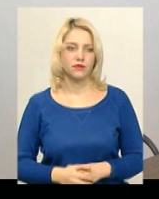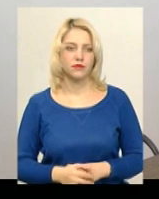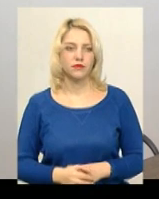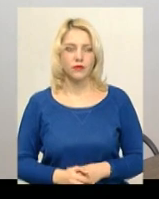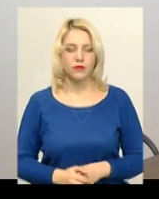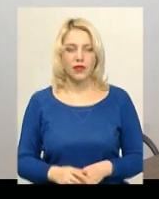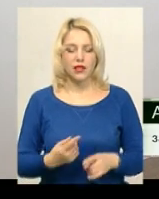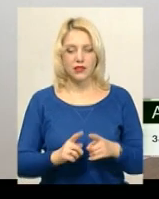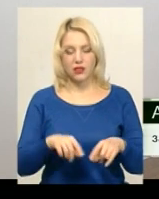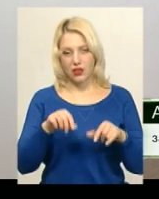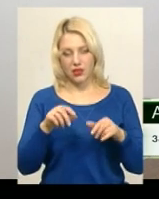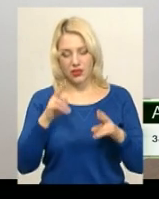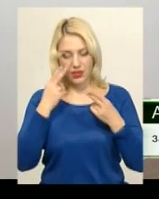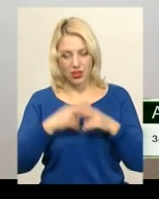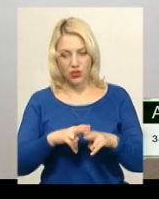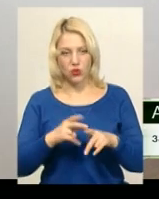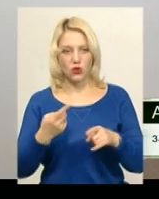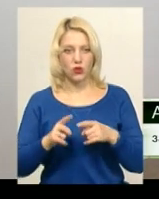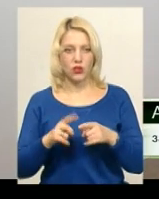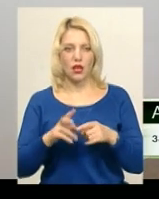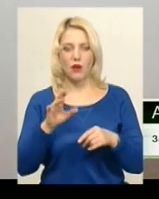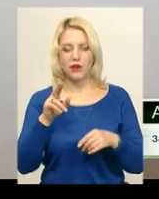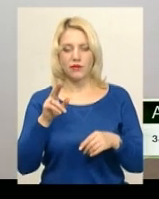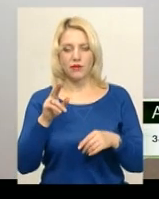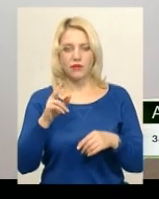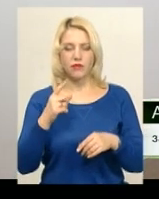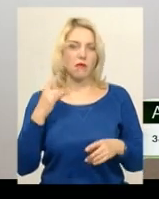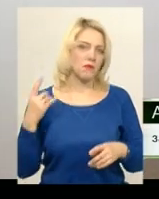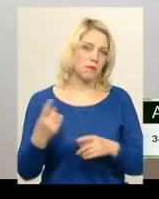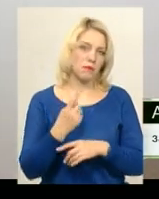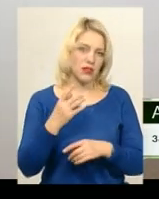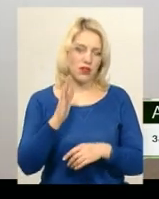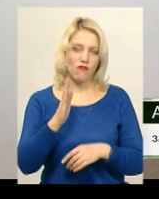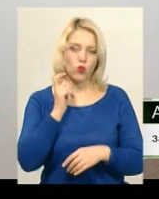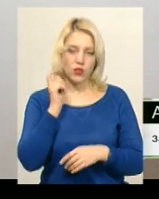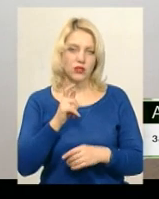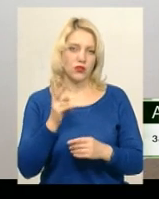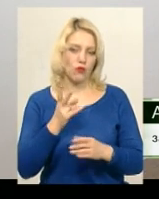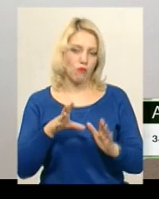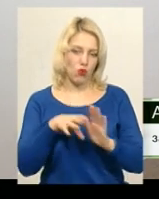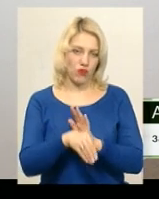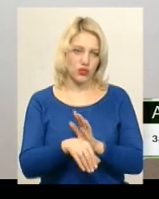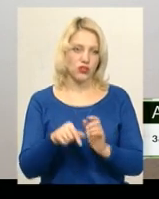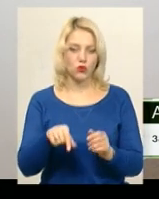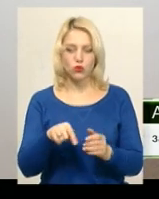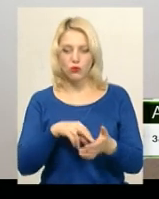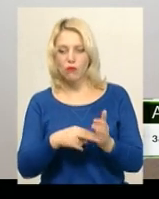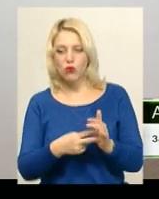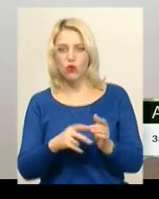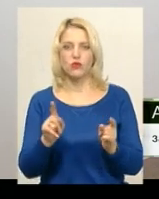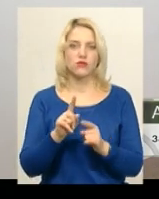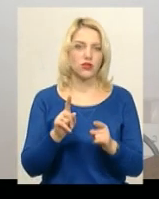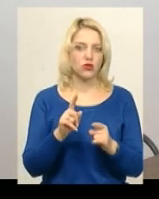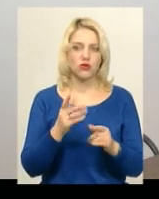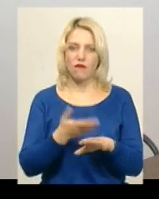Ця технологія якраз по денним і по місячним проїзним, ми одні з перших в Україні, які її запроваджують. Тому тут прогнозувати щось дуже важко.